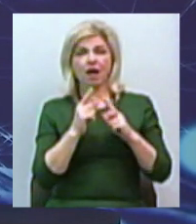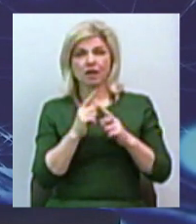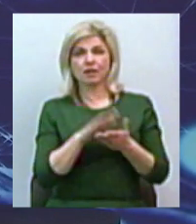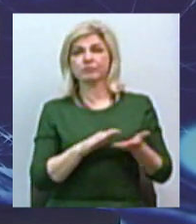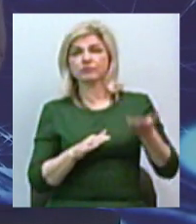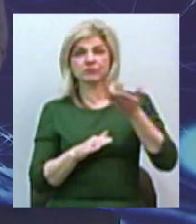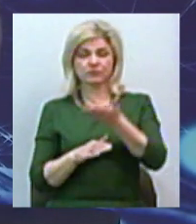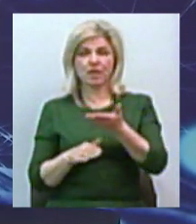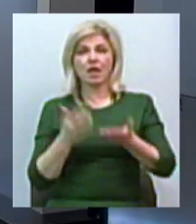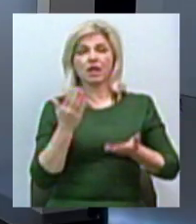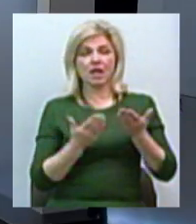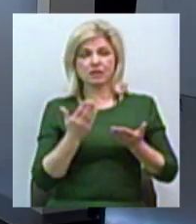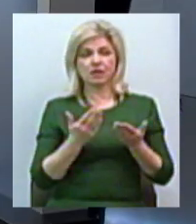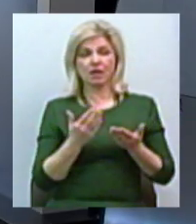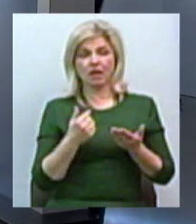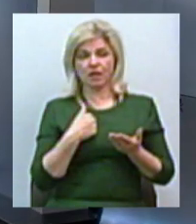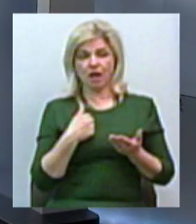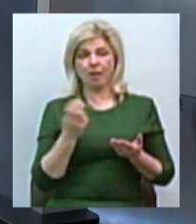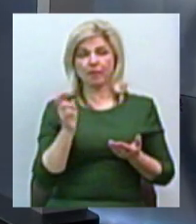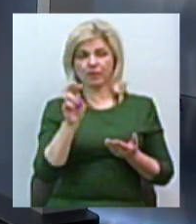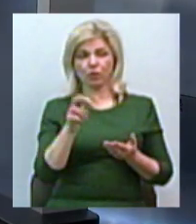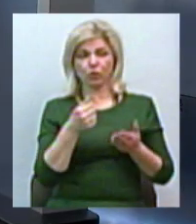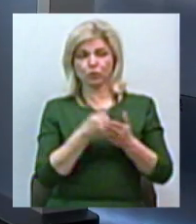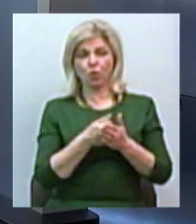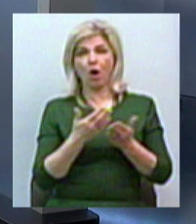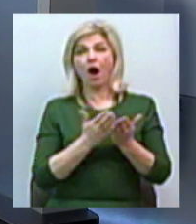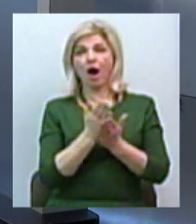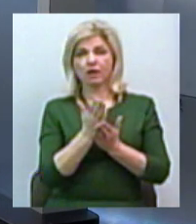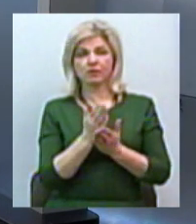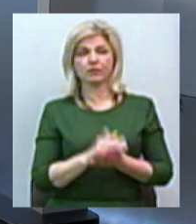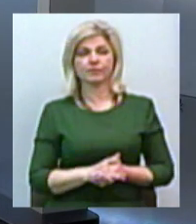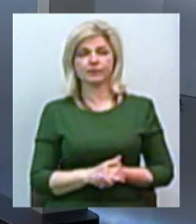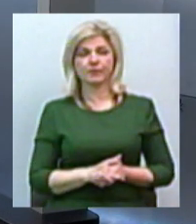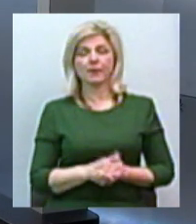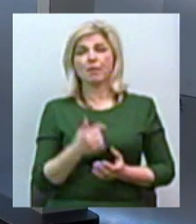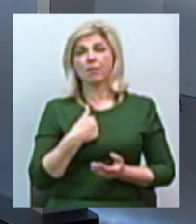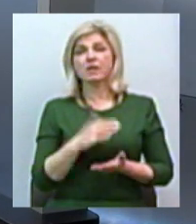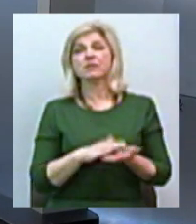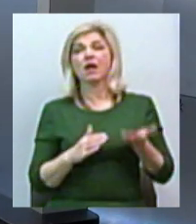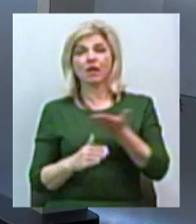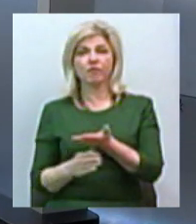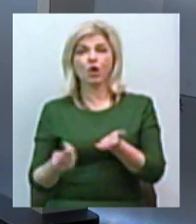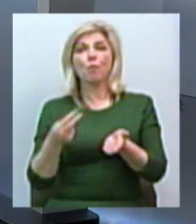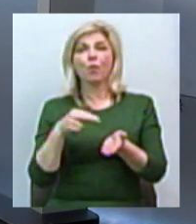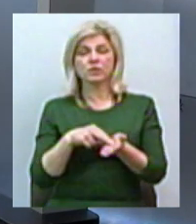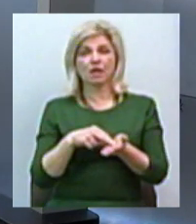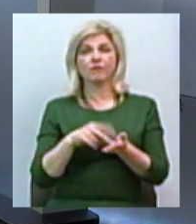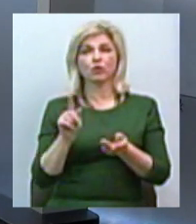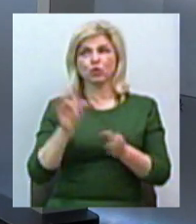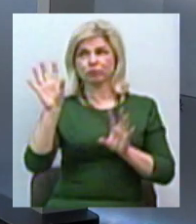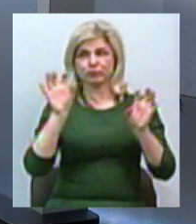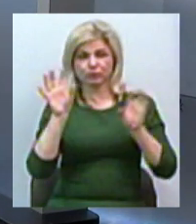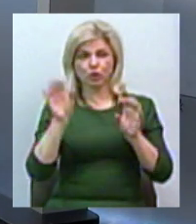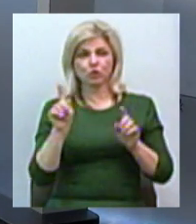якщо оператор не вибачить, я підійду до карти. Подала заявки на встановлення передачів, аби закрити